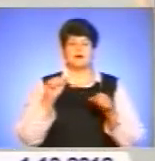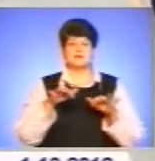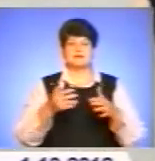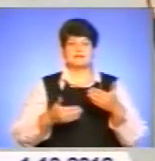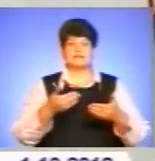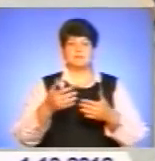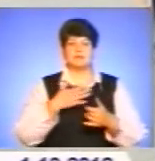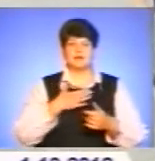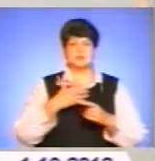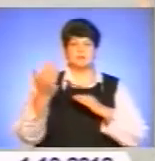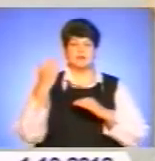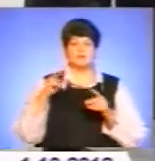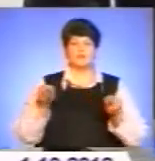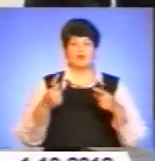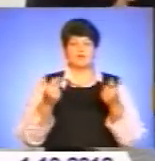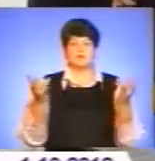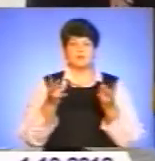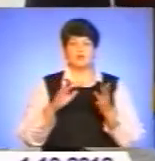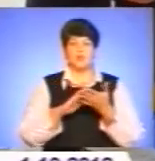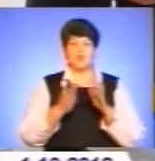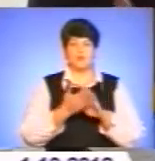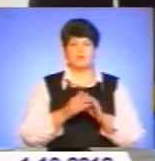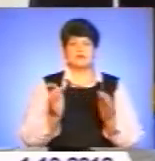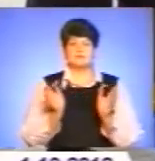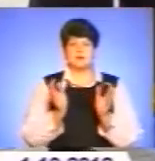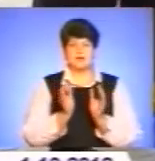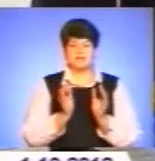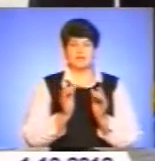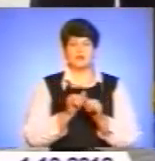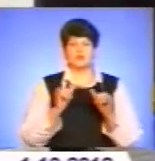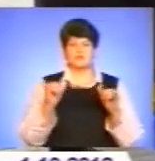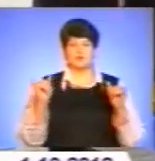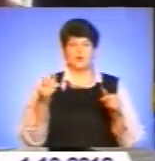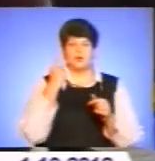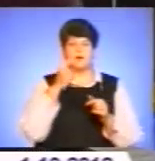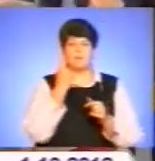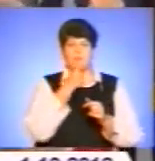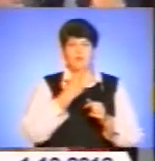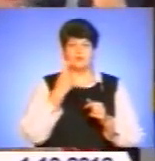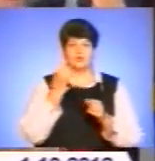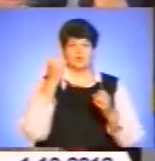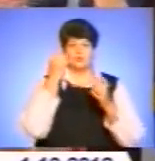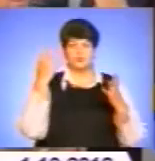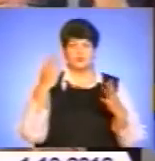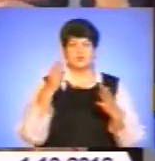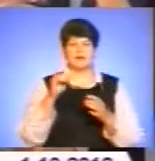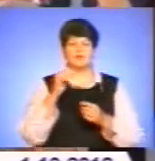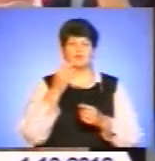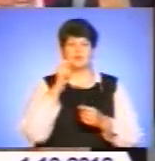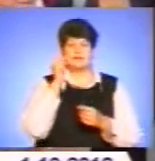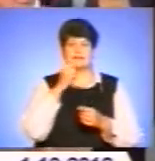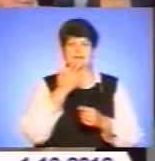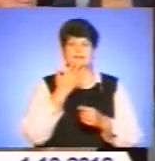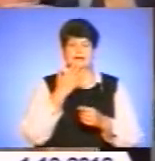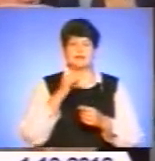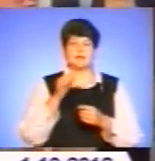спрямована на створення необхідних умов для збереження розвитку етнічної, культурної, мовної та релігійної самобутності українських національних меншин